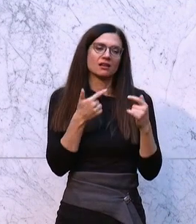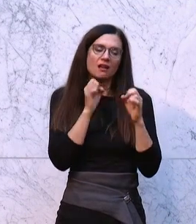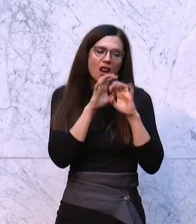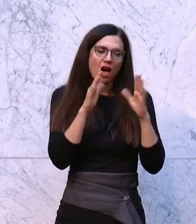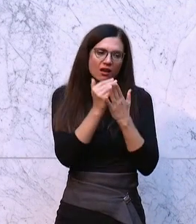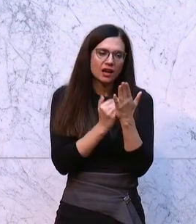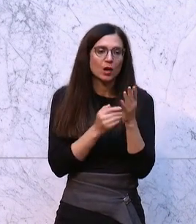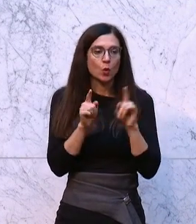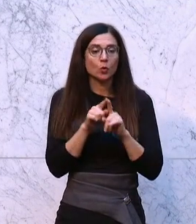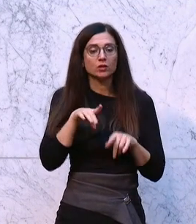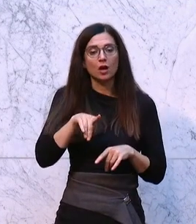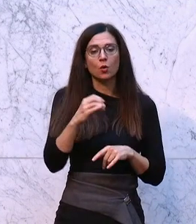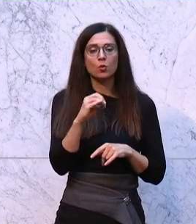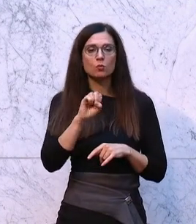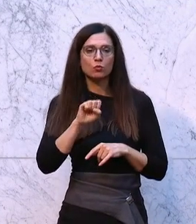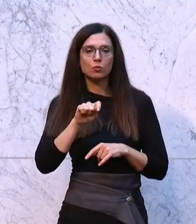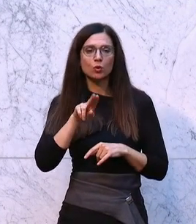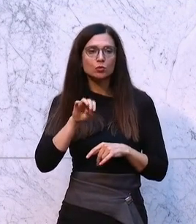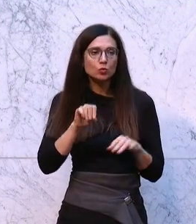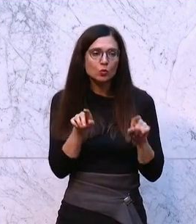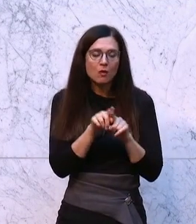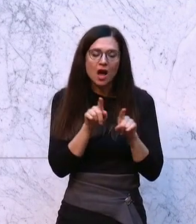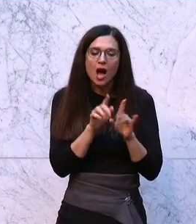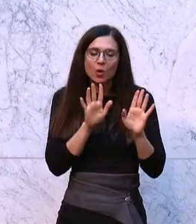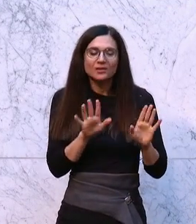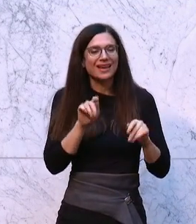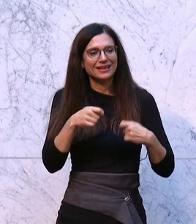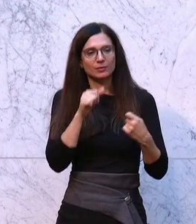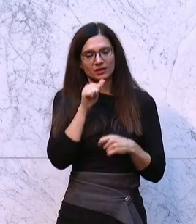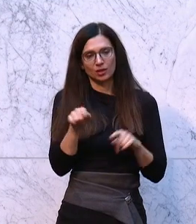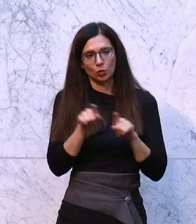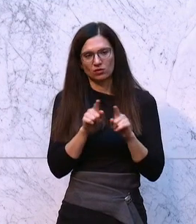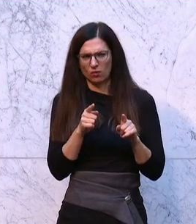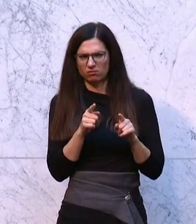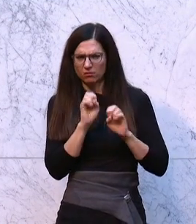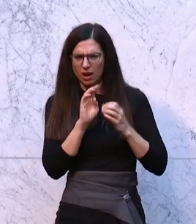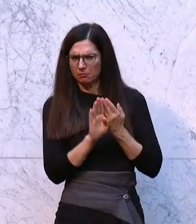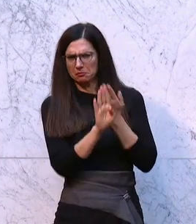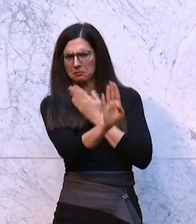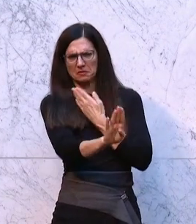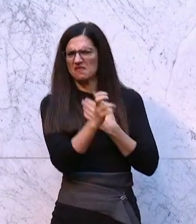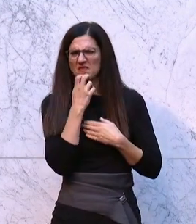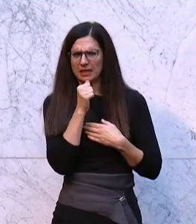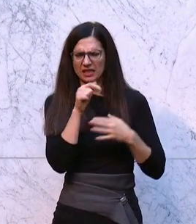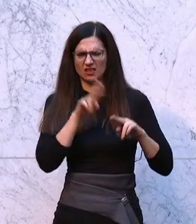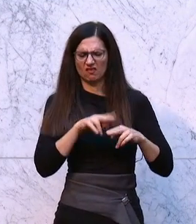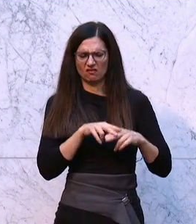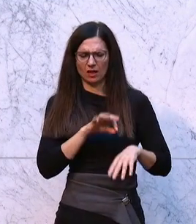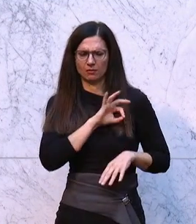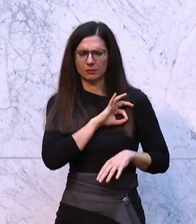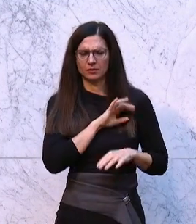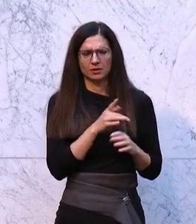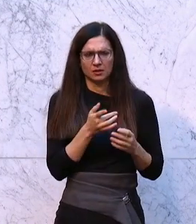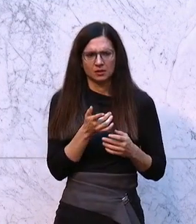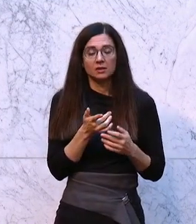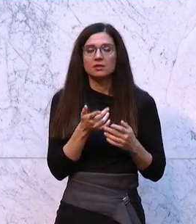und auch nicht die Möglichkeit, sich zu distanzieren von diesen Ehrenzeichenträgern. Und genau das nehmen die Regierungsparteien und ich nehme an,